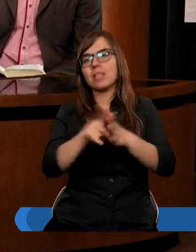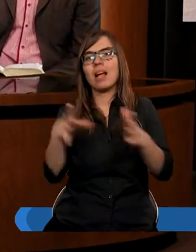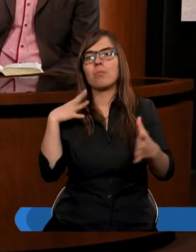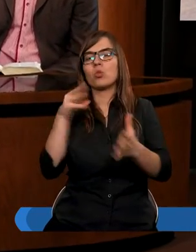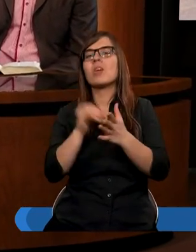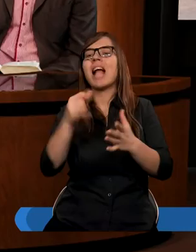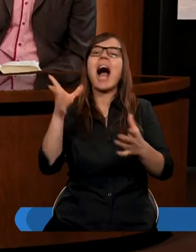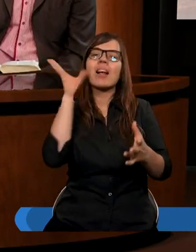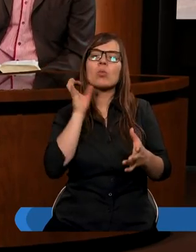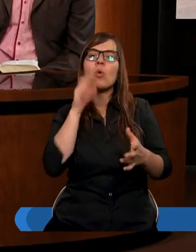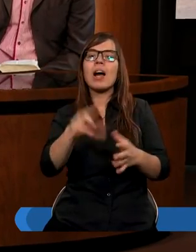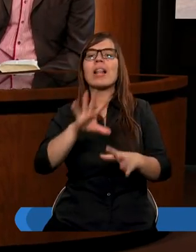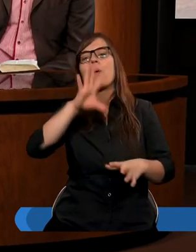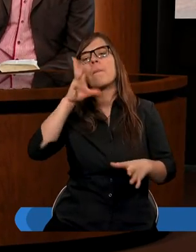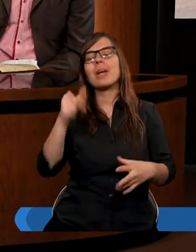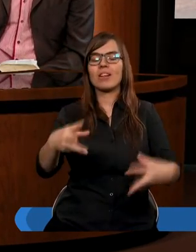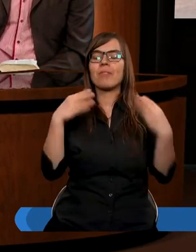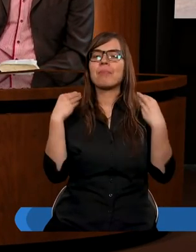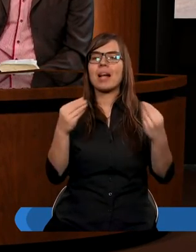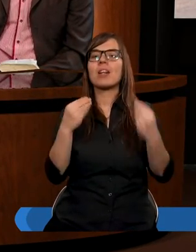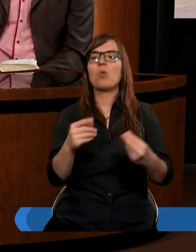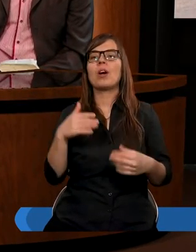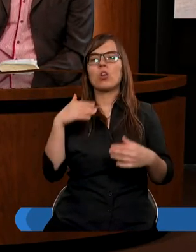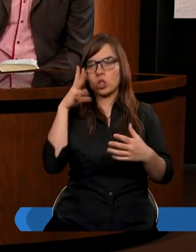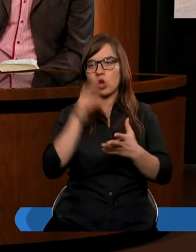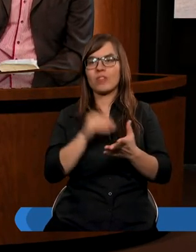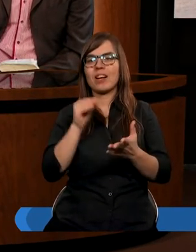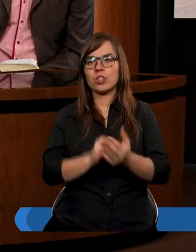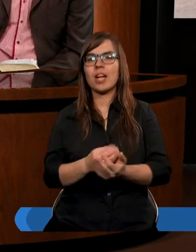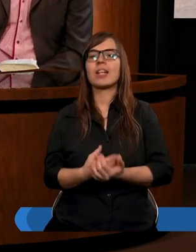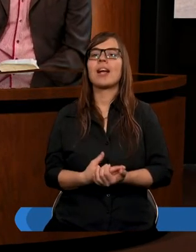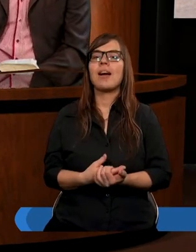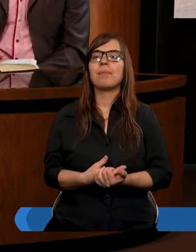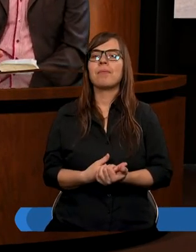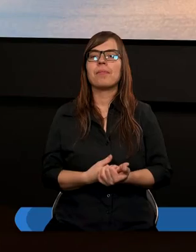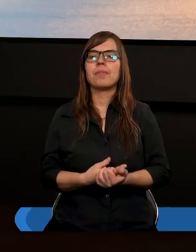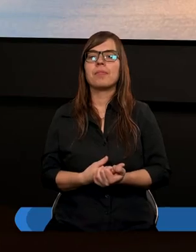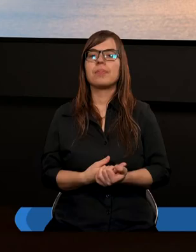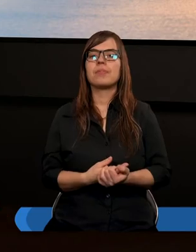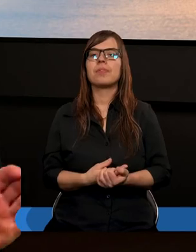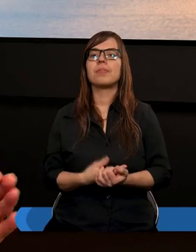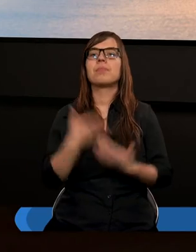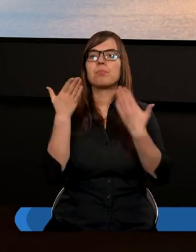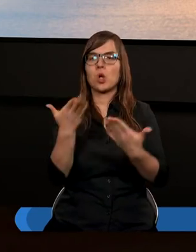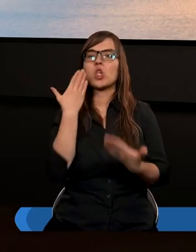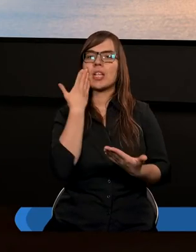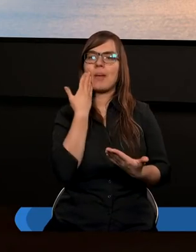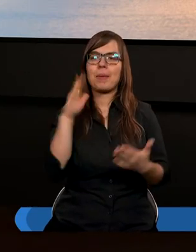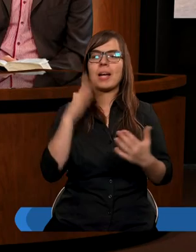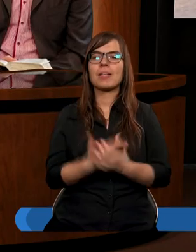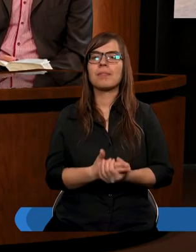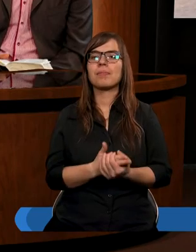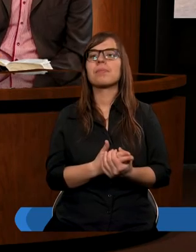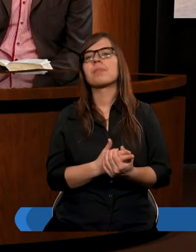jak słuchałem tego pięknego pięknego doświadczenia i tak proszę bardzo